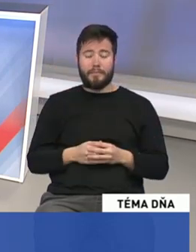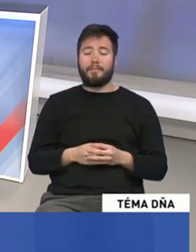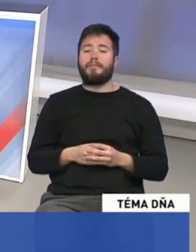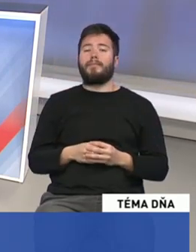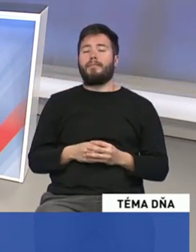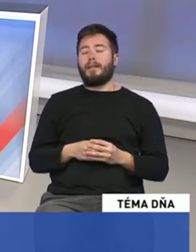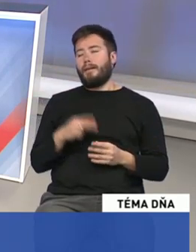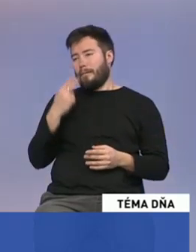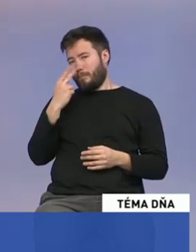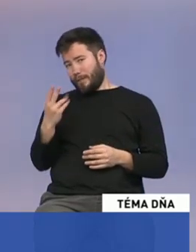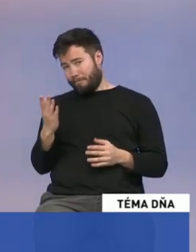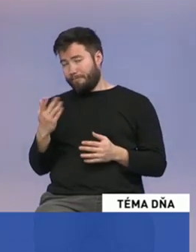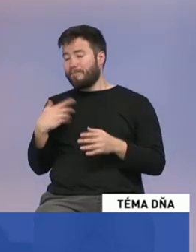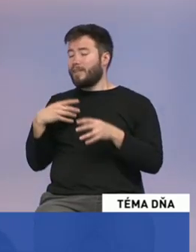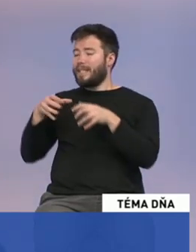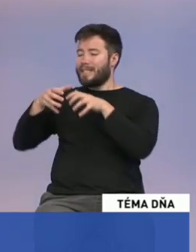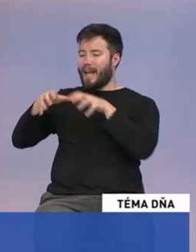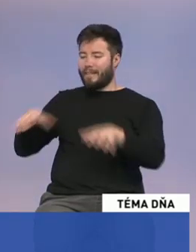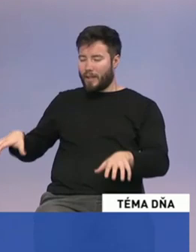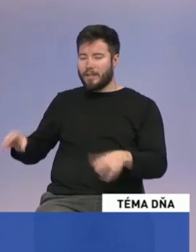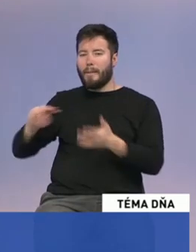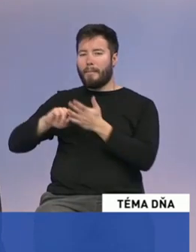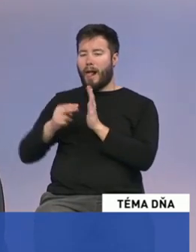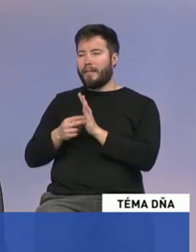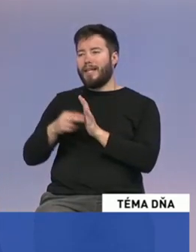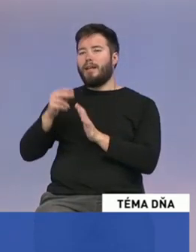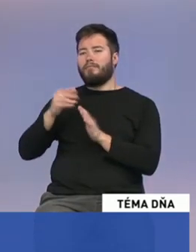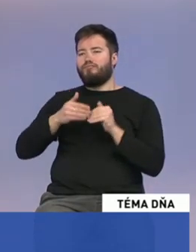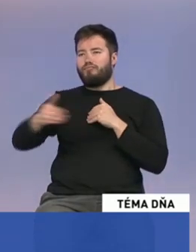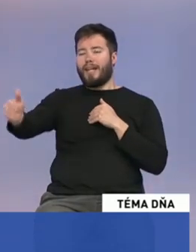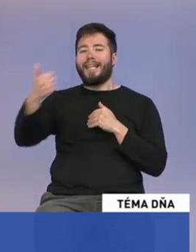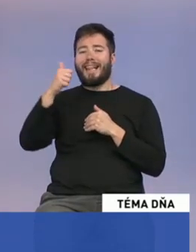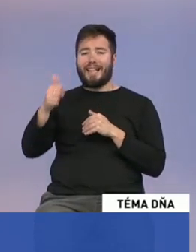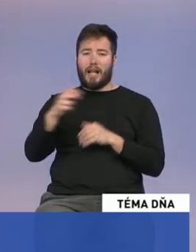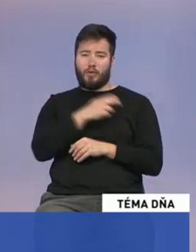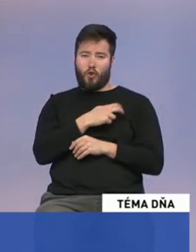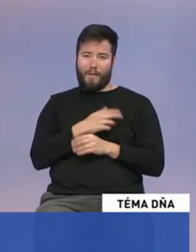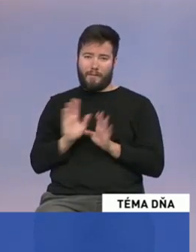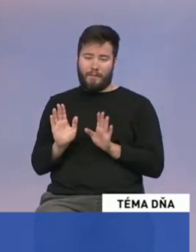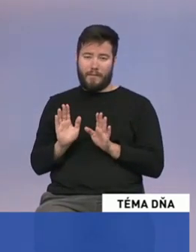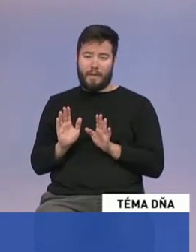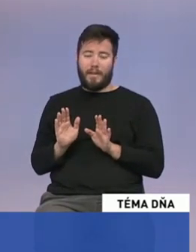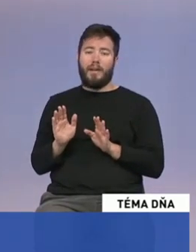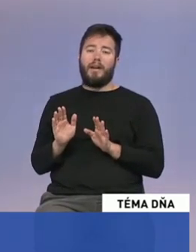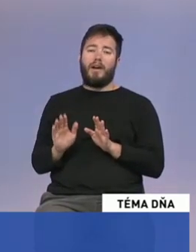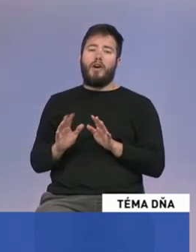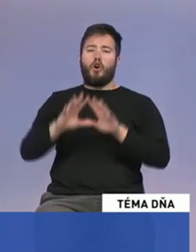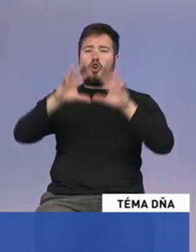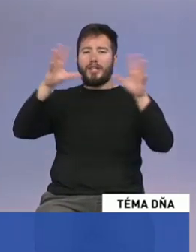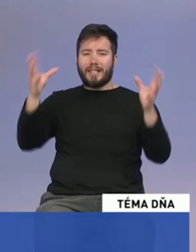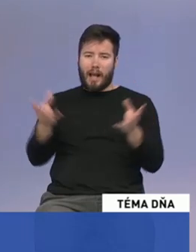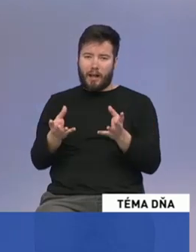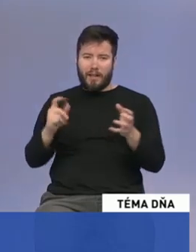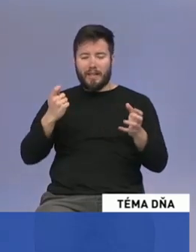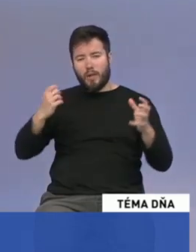treba ten rozsah treba zásadným spôsobom skrátiť, ale treba dať ku tomu aj tú ekonomickú kalkuláciu a pripraviť,